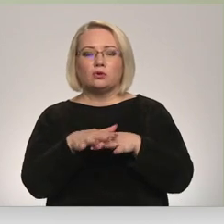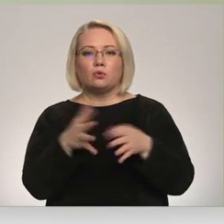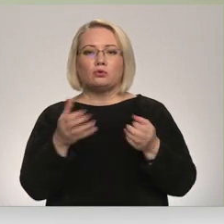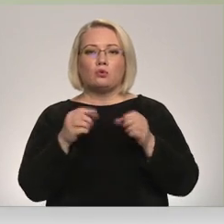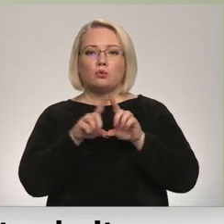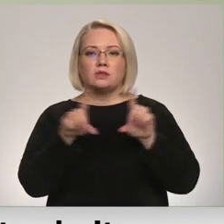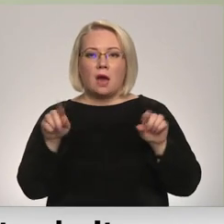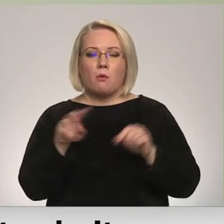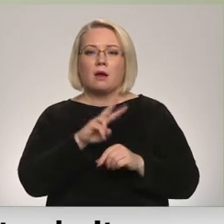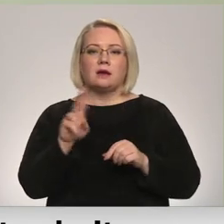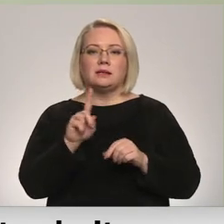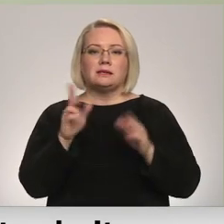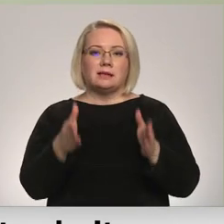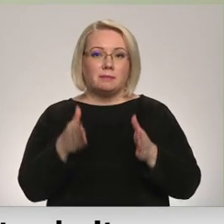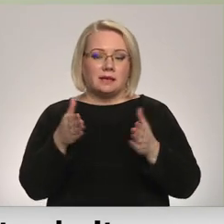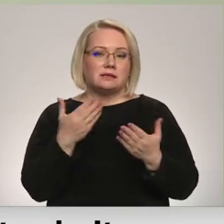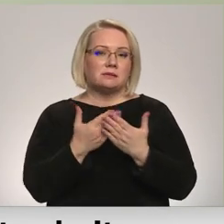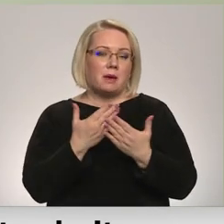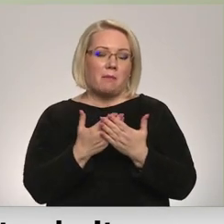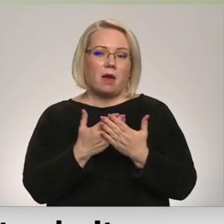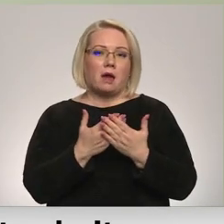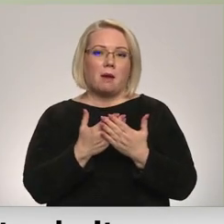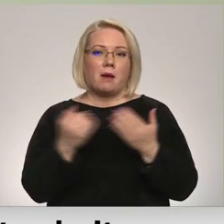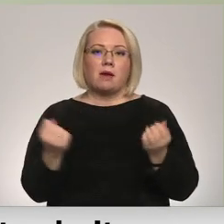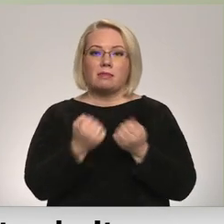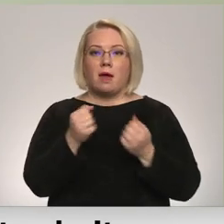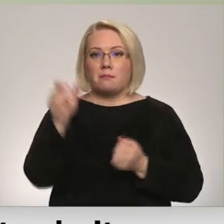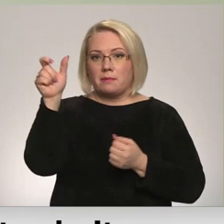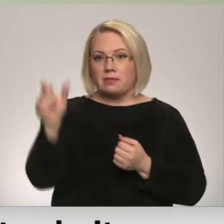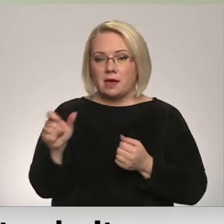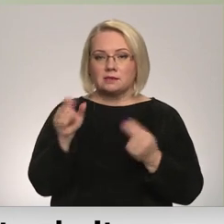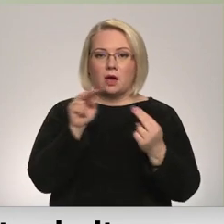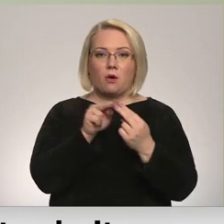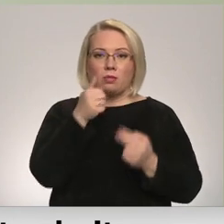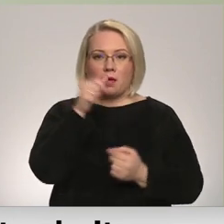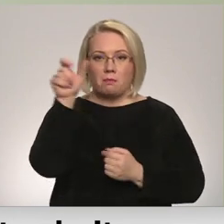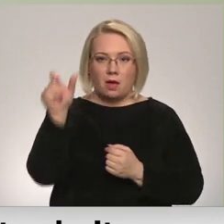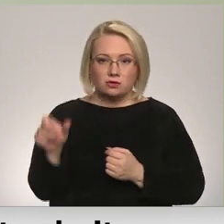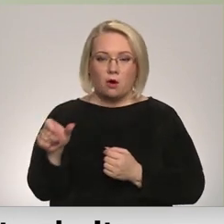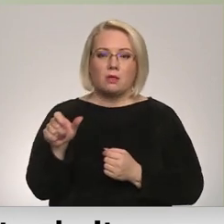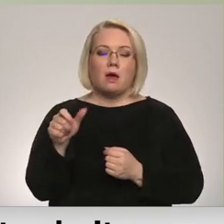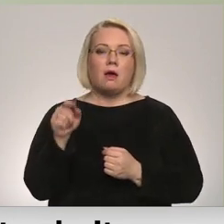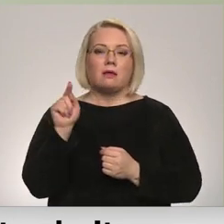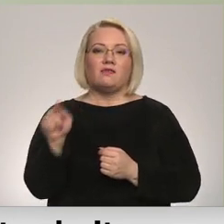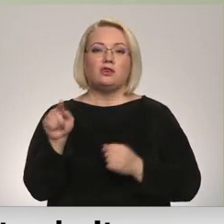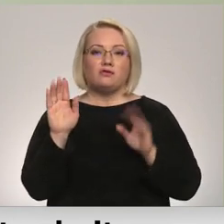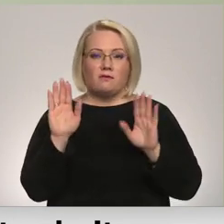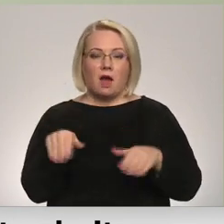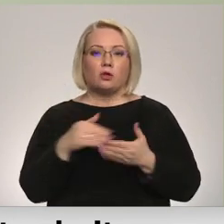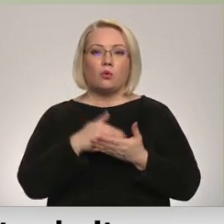kuras ir arī slimnīcas. Piemēram, darbinieks ir kontaktpersona, viņš drīkst